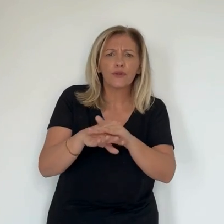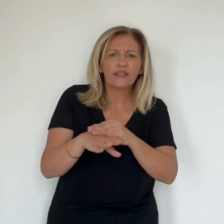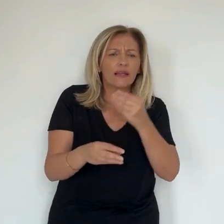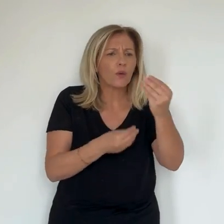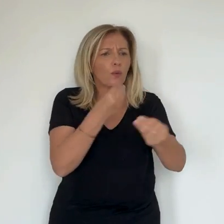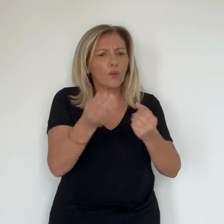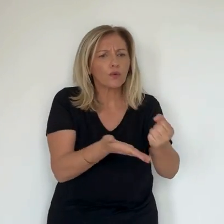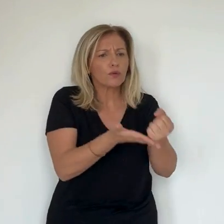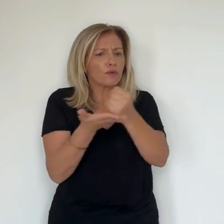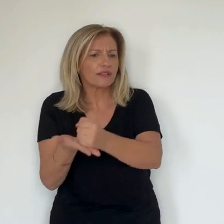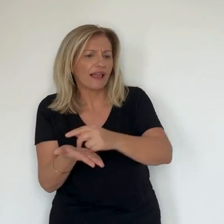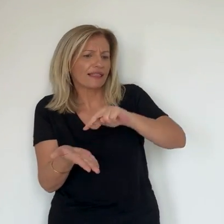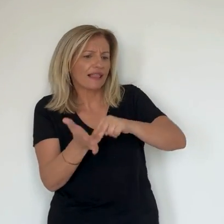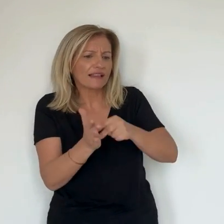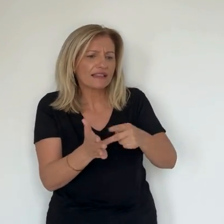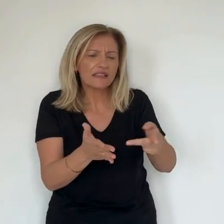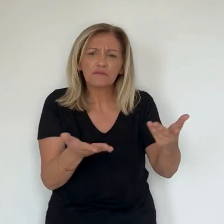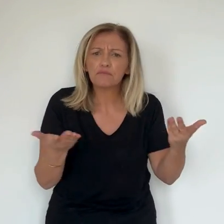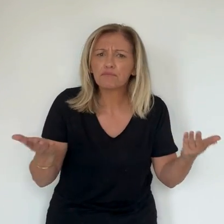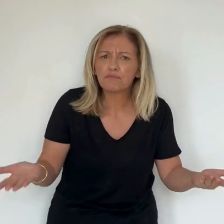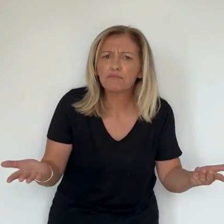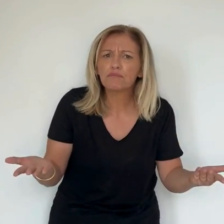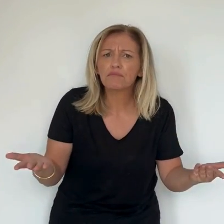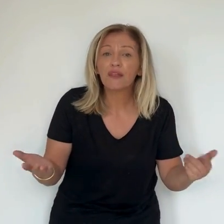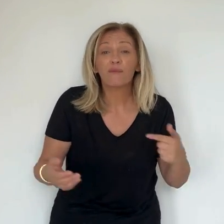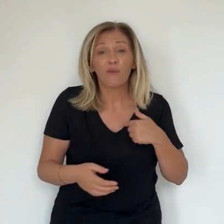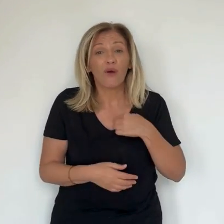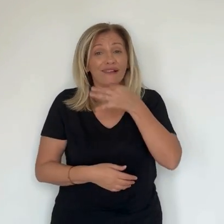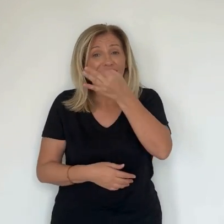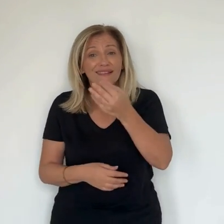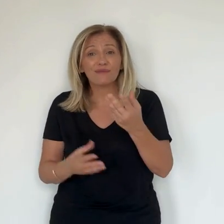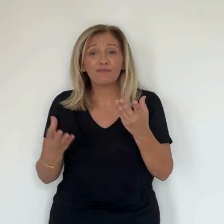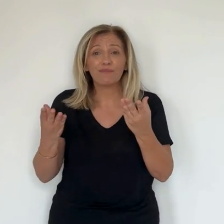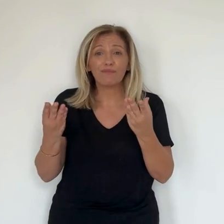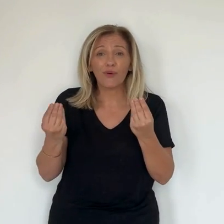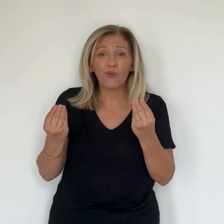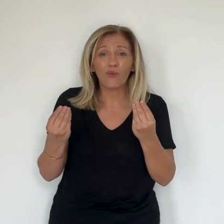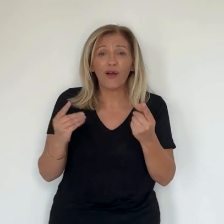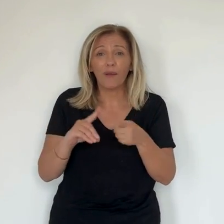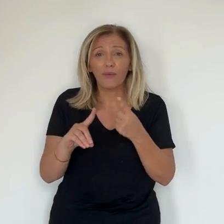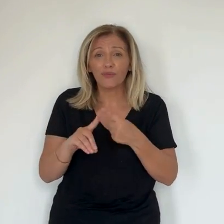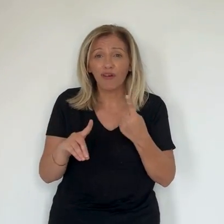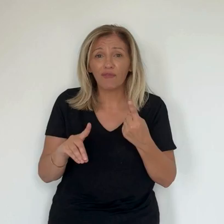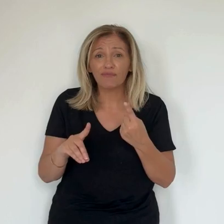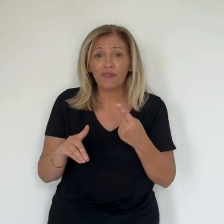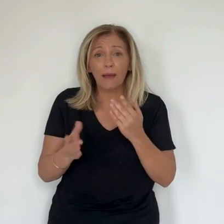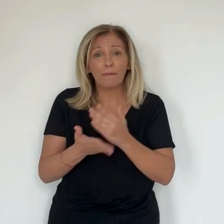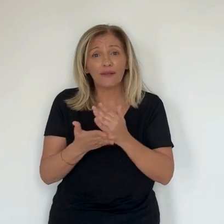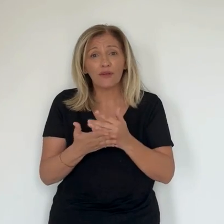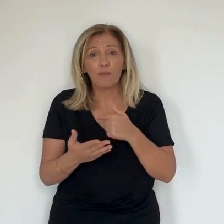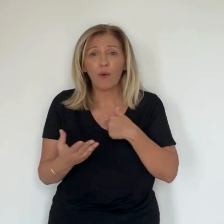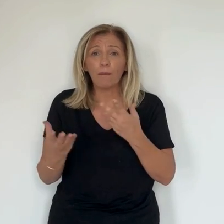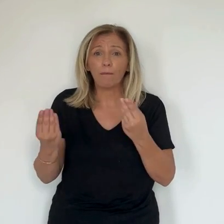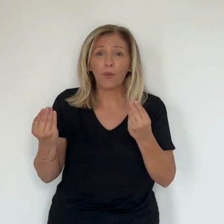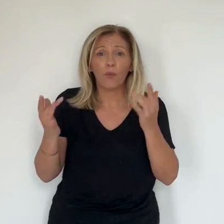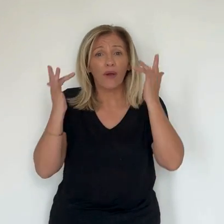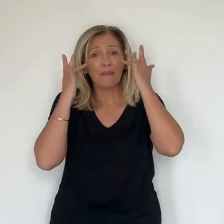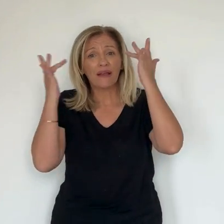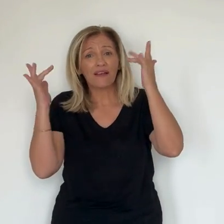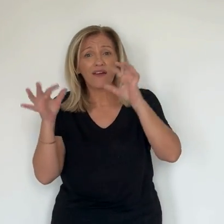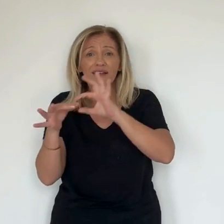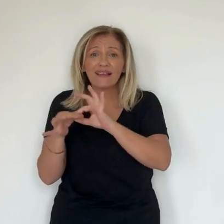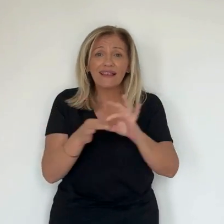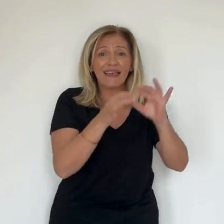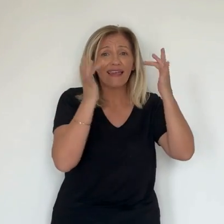se trouve que ma parole, qui est quand même très fréquemment sollicitée, est une parole qui a encore un poids, qui a un poids sans aucune vanité lié à mes